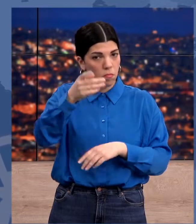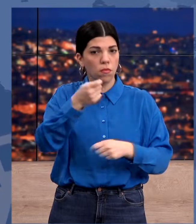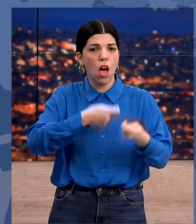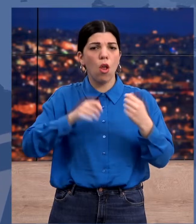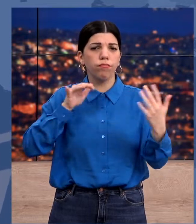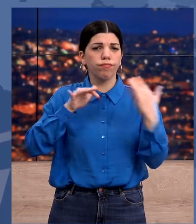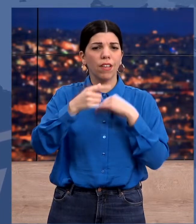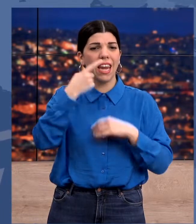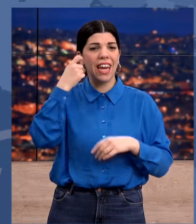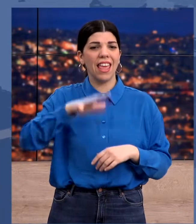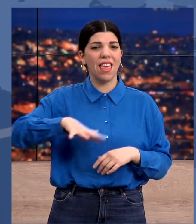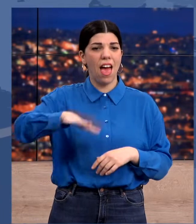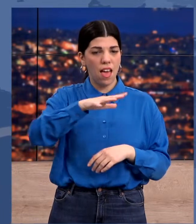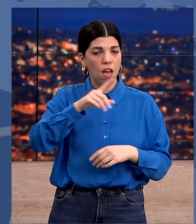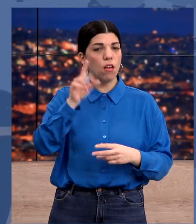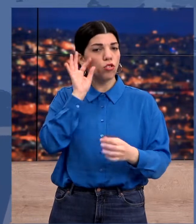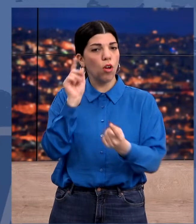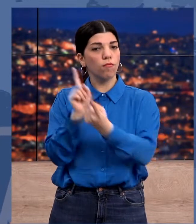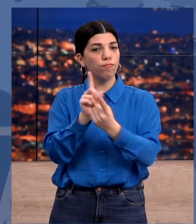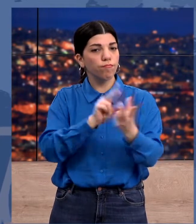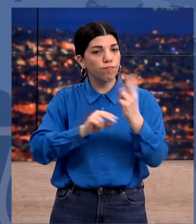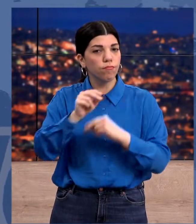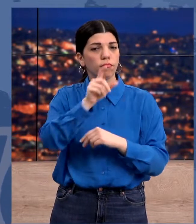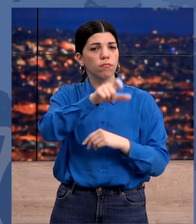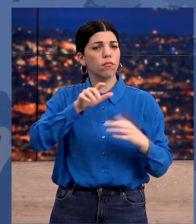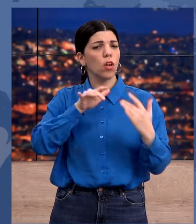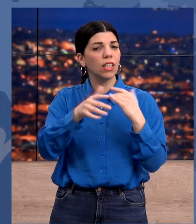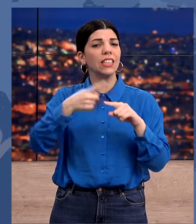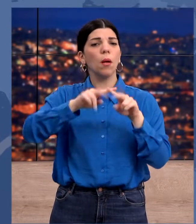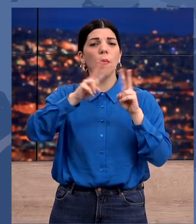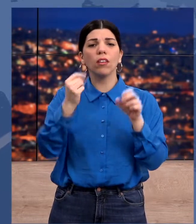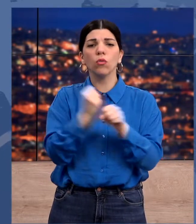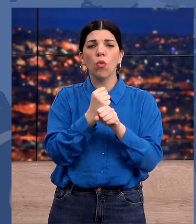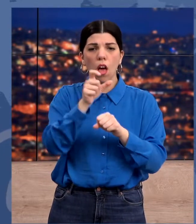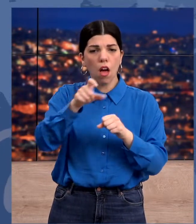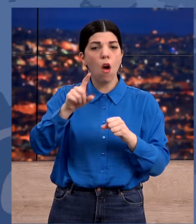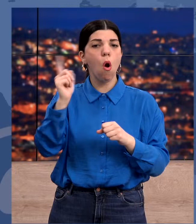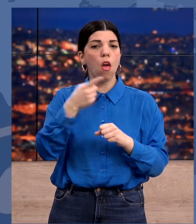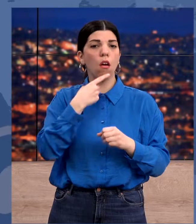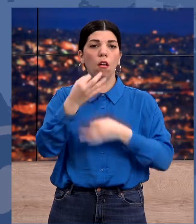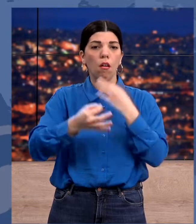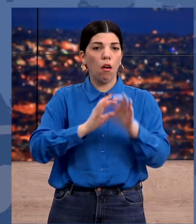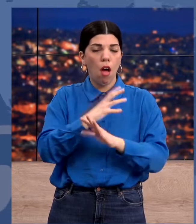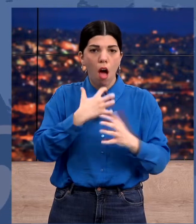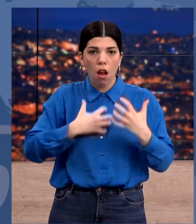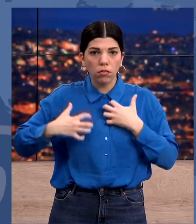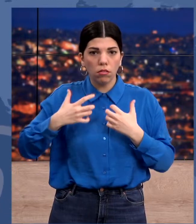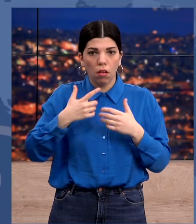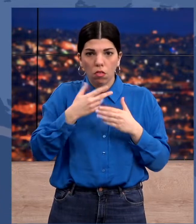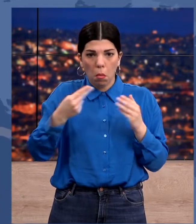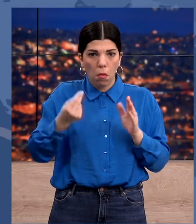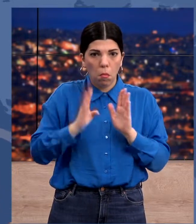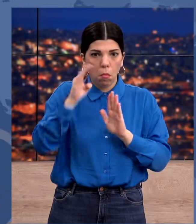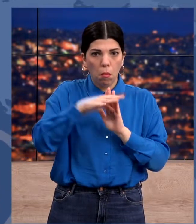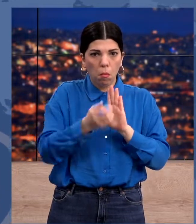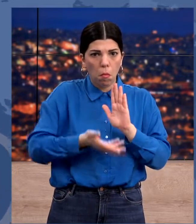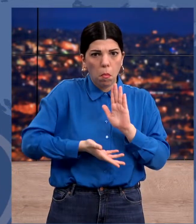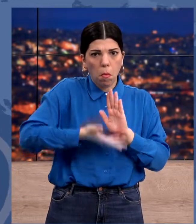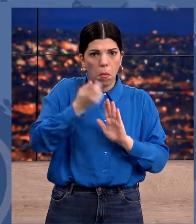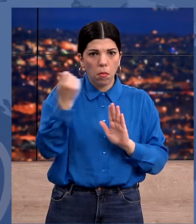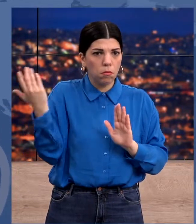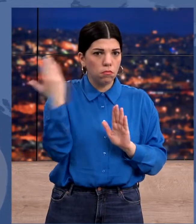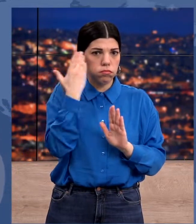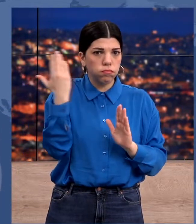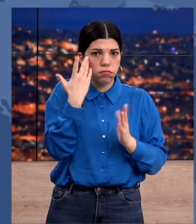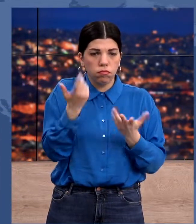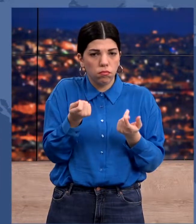συζητήσει με καταναλωτές και καταστηριματάρχες. Οι πολίτες εξέφρασαν στον Αλέξη Τσίπρα τις ανησυχίες τους σχετικά με το ράλι των